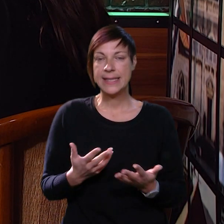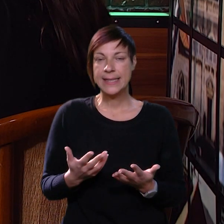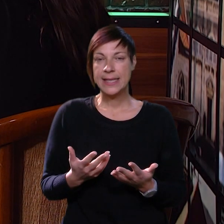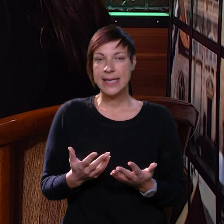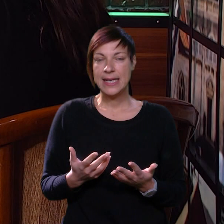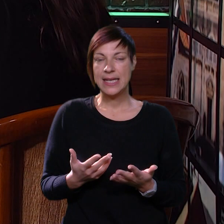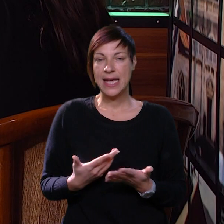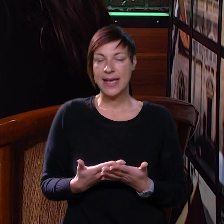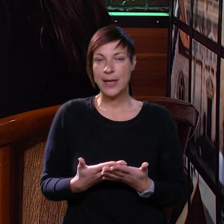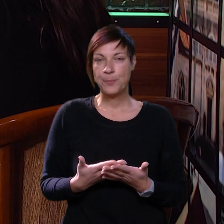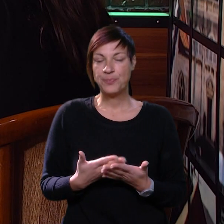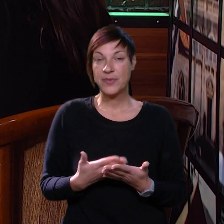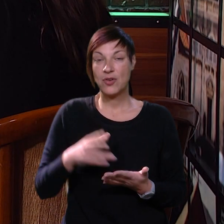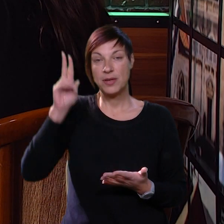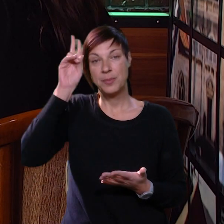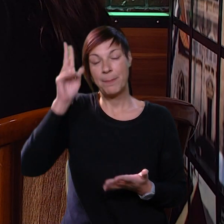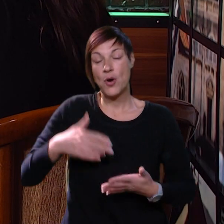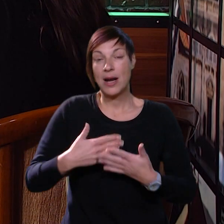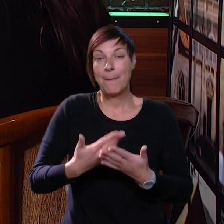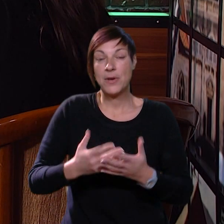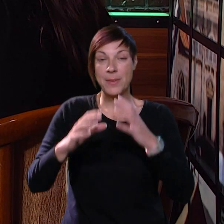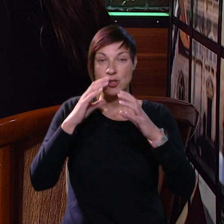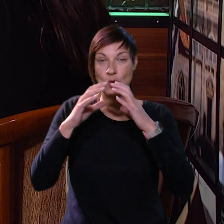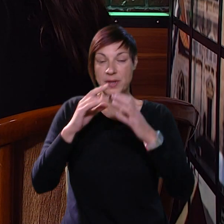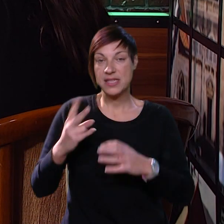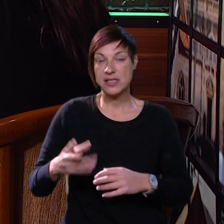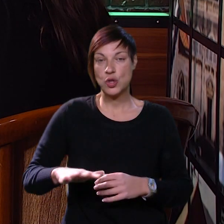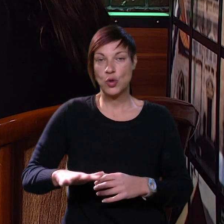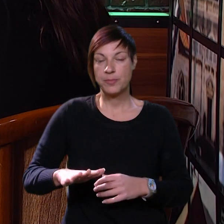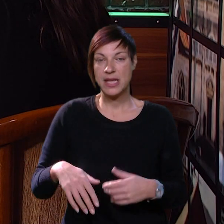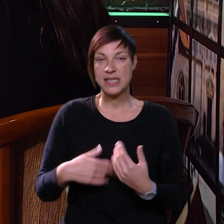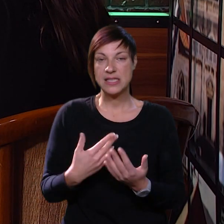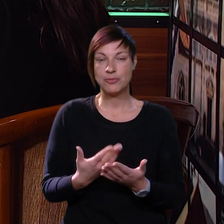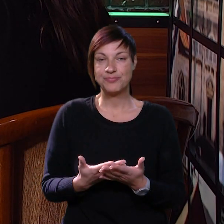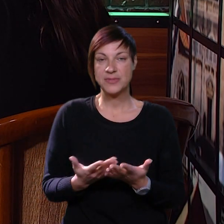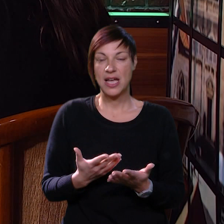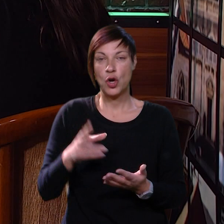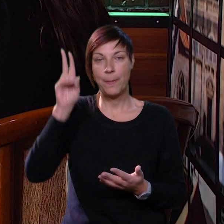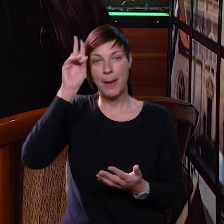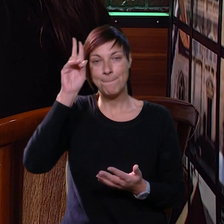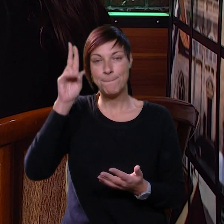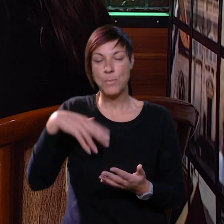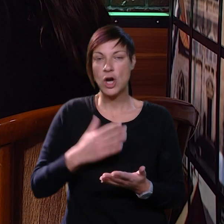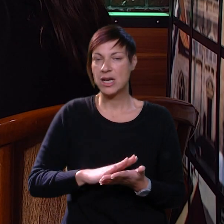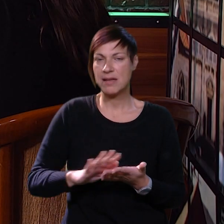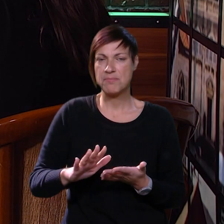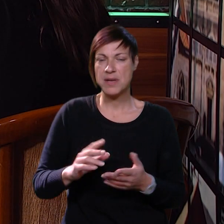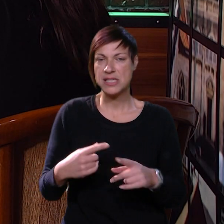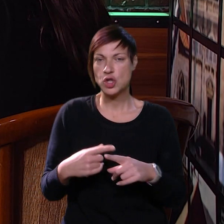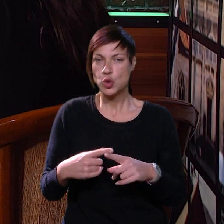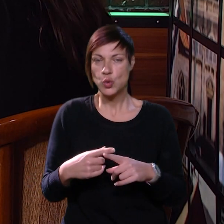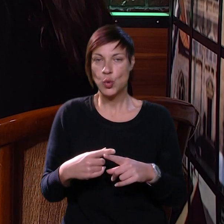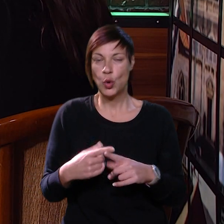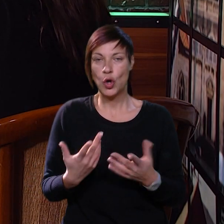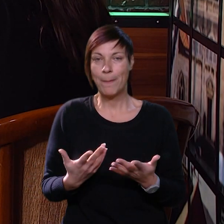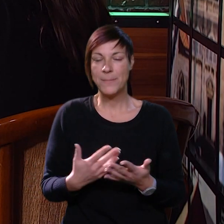neke zapravo karakteristike koje bi mogli primijeniti u komunikaciji s drugom djecom kako bi mogli zapravo bez nekih